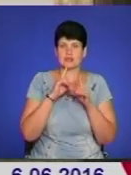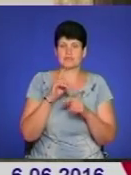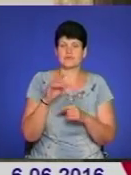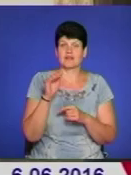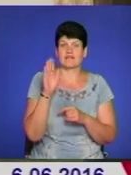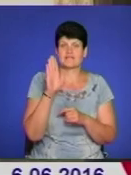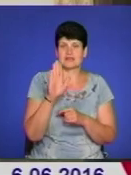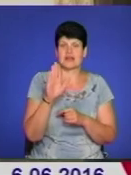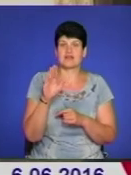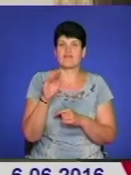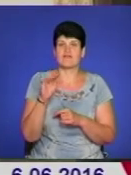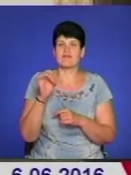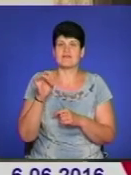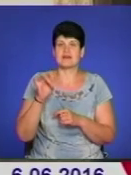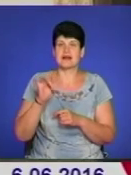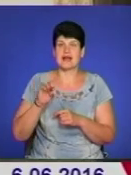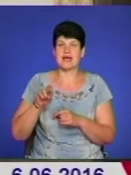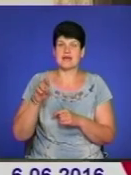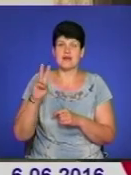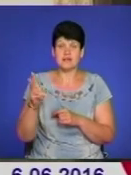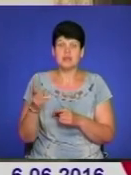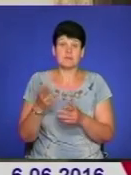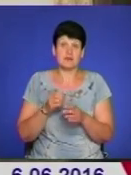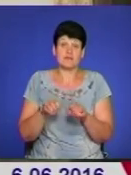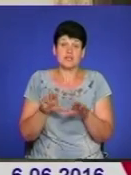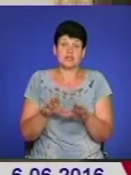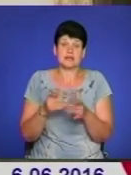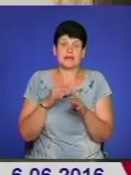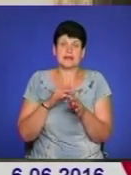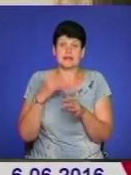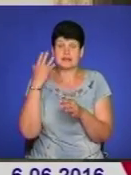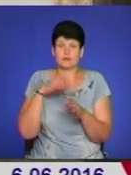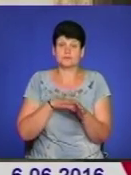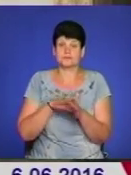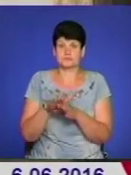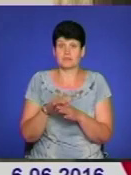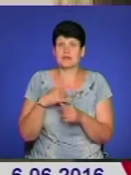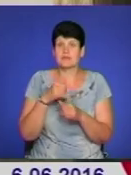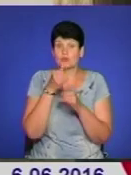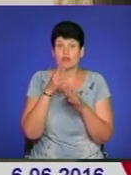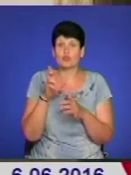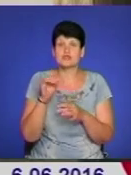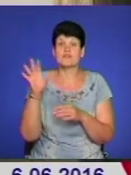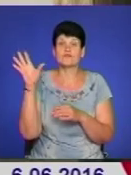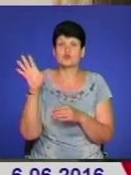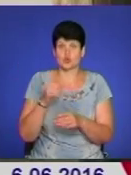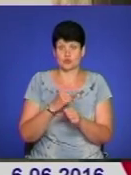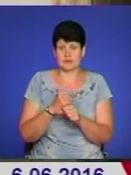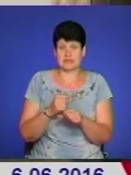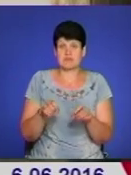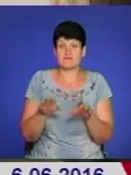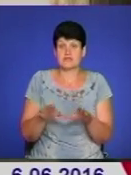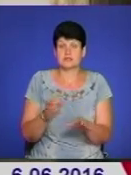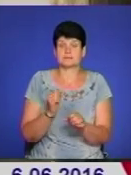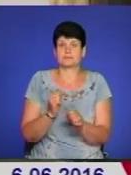Фреяк, і ми взялися за розробку цієї ідеї. Само собою, що самі ми в Бучачі не могли всього зробити, і ми вирішили покликати